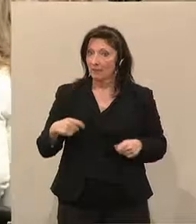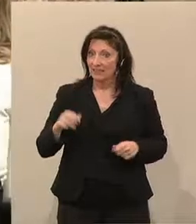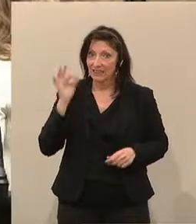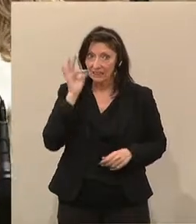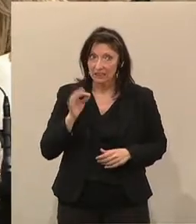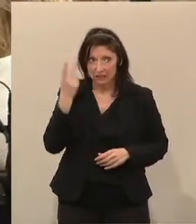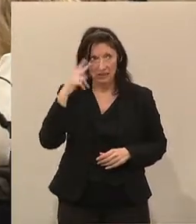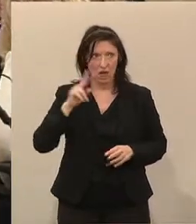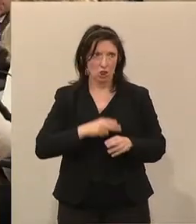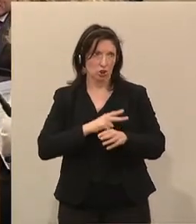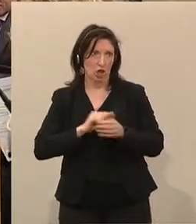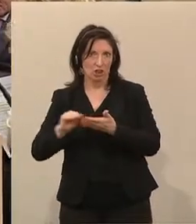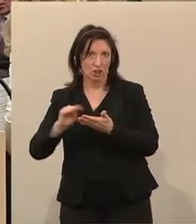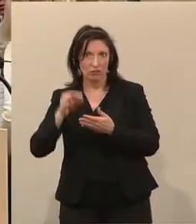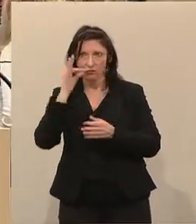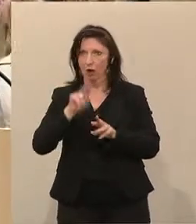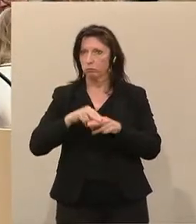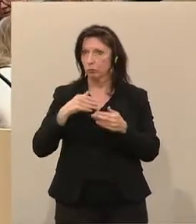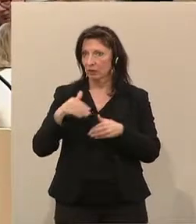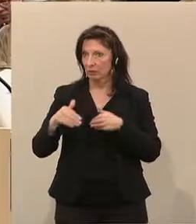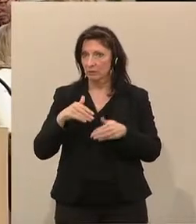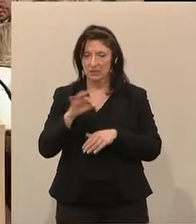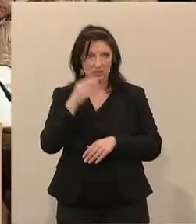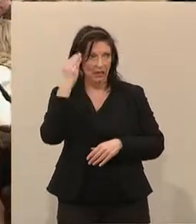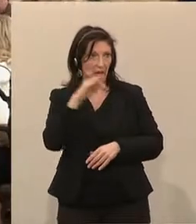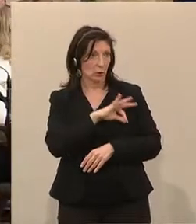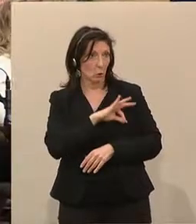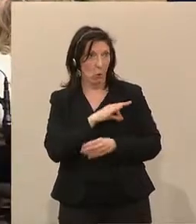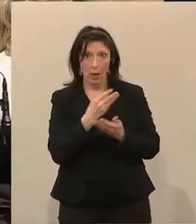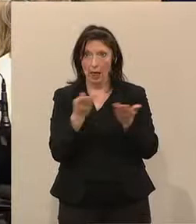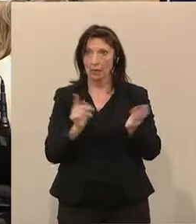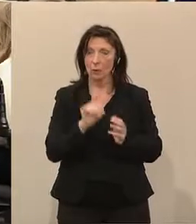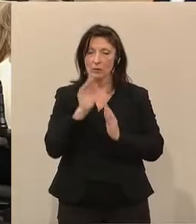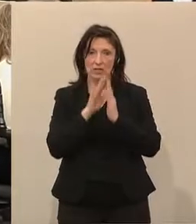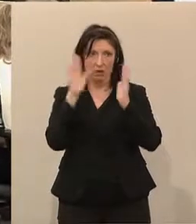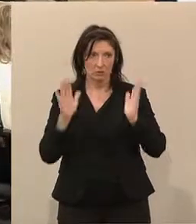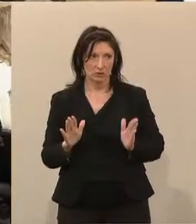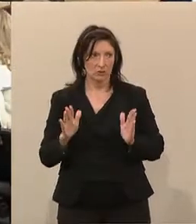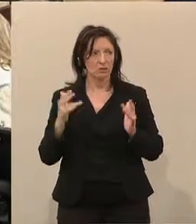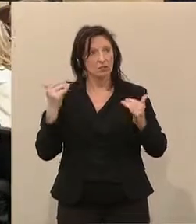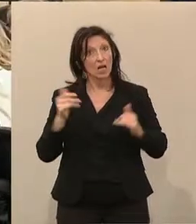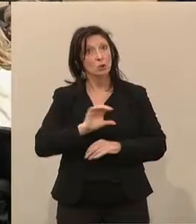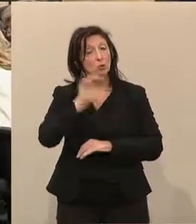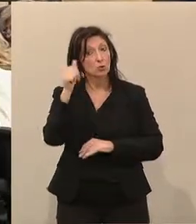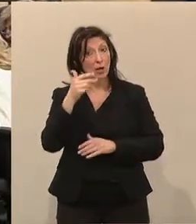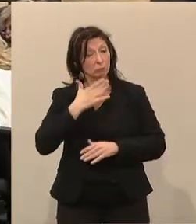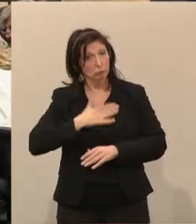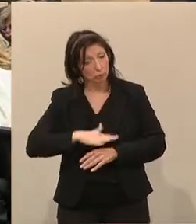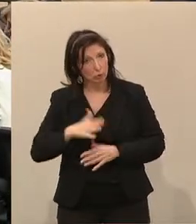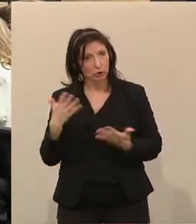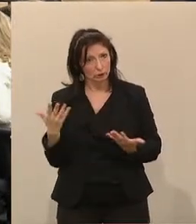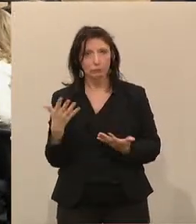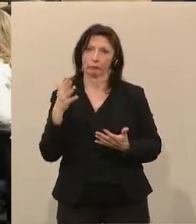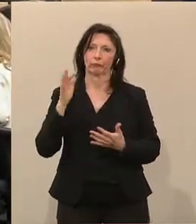Und am Wort nun Sandra Wassermann von der FPÖ. Kolleginnen und Kollegen Hohes Haus, gestatten Sie mir zuerst, dass ich im Namen der